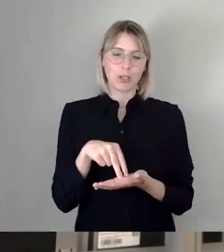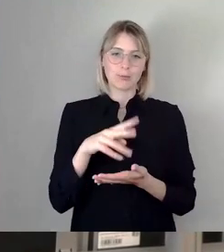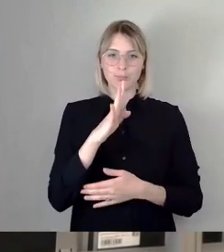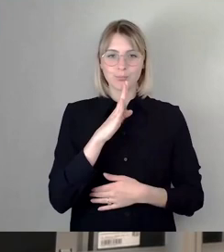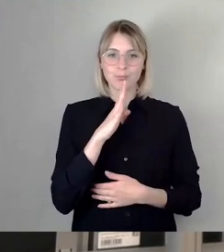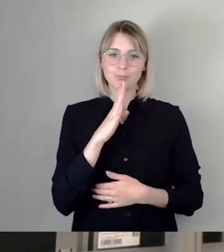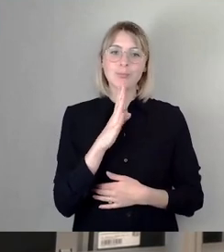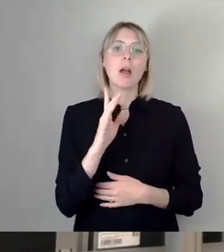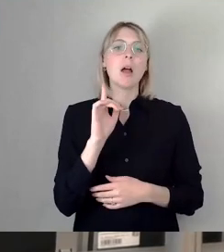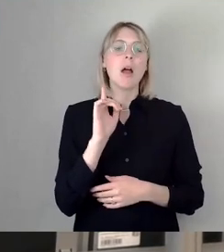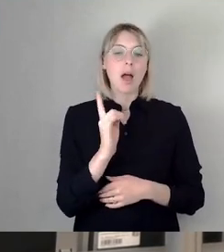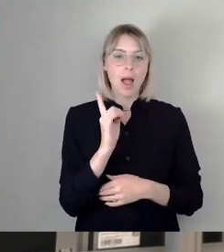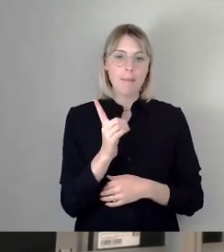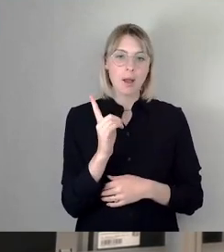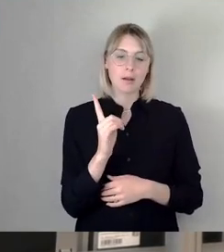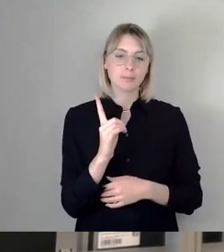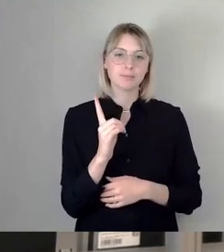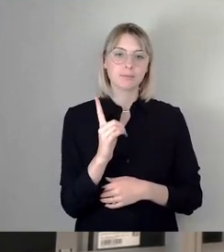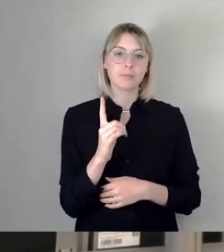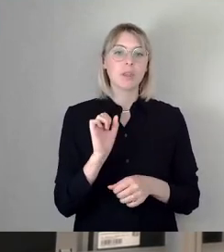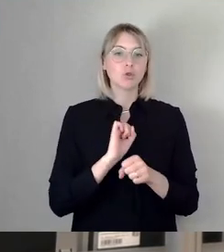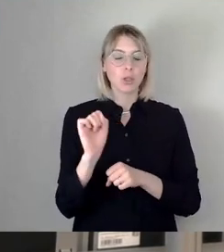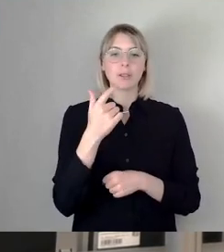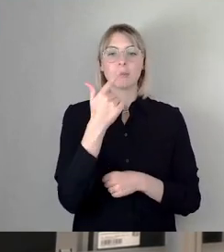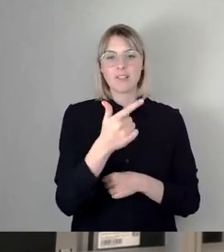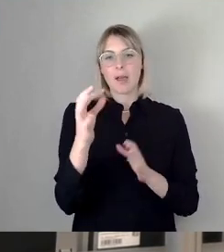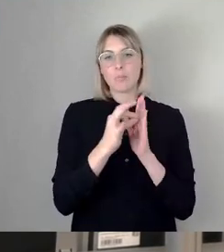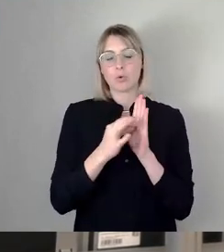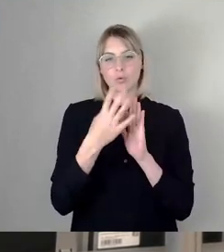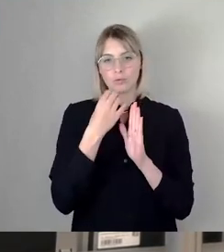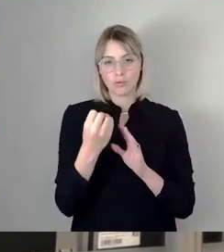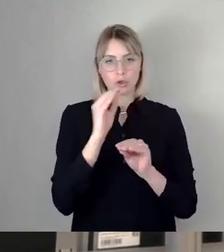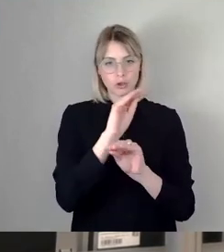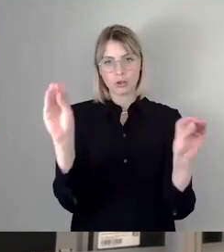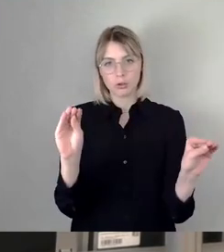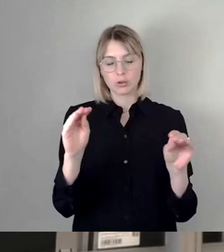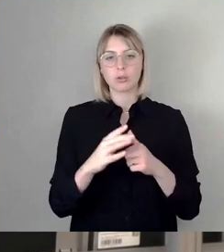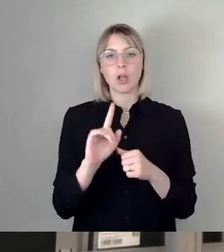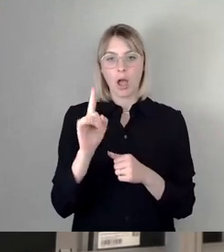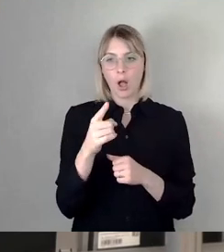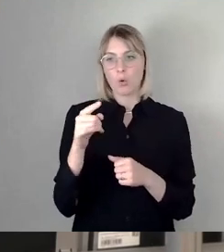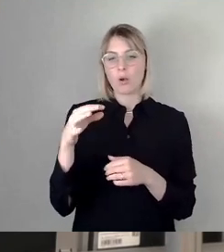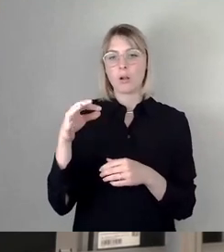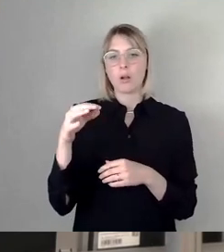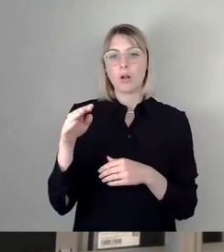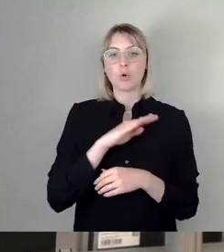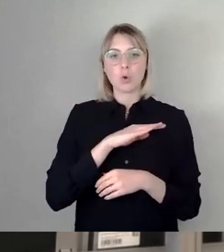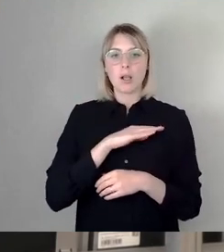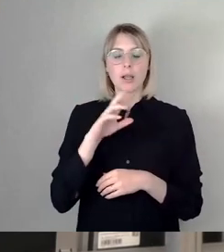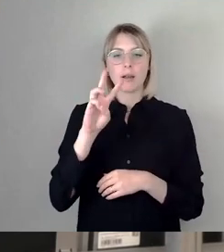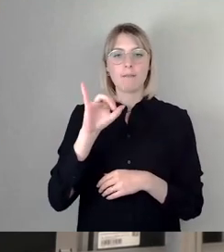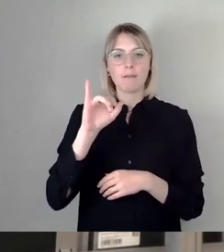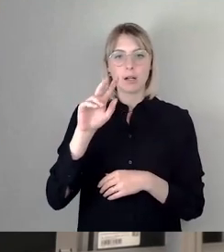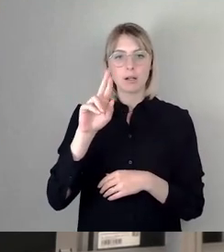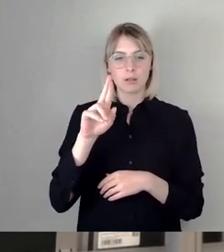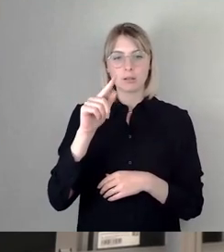würde trotzdem zwei Dinge hier gerne sagen und ich schließe mich dem Kollegen Wirtz an, der leider ausscheiden wird.